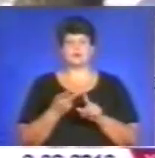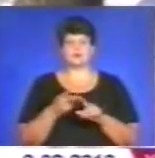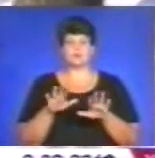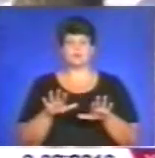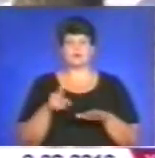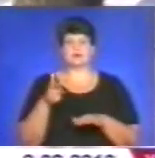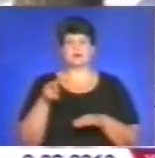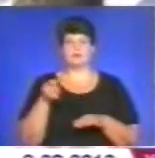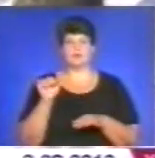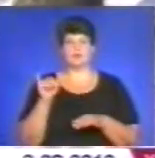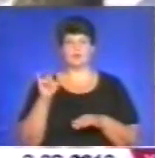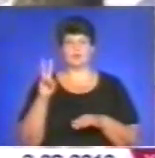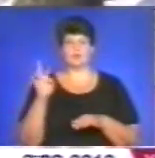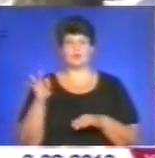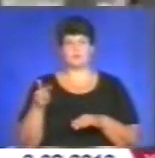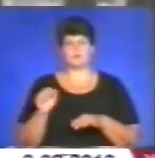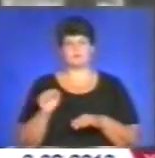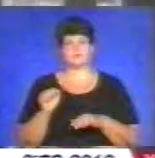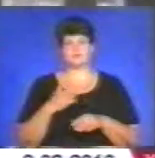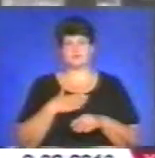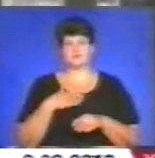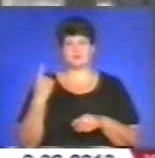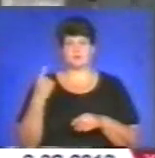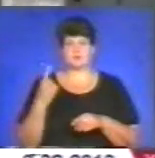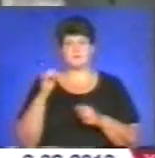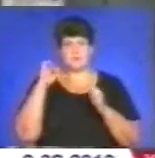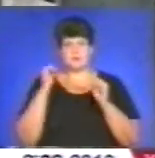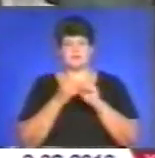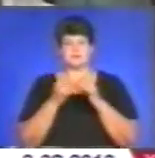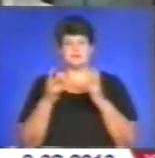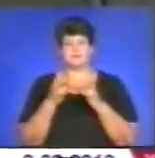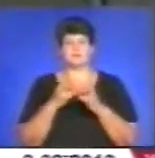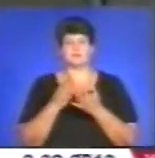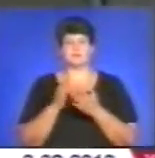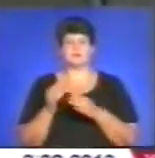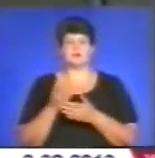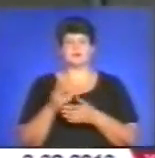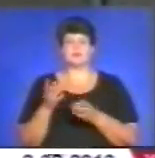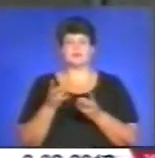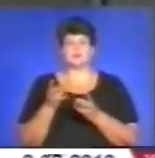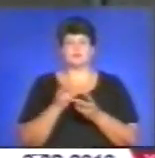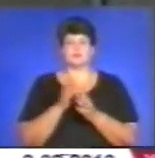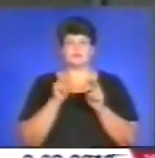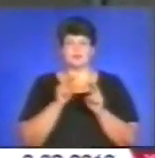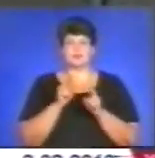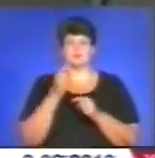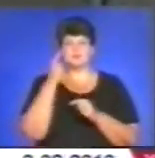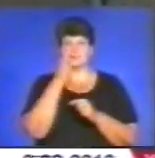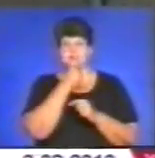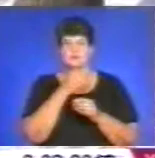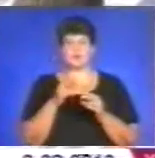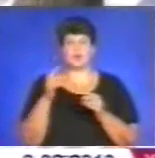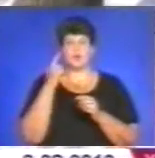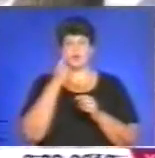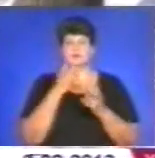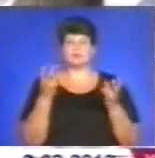знаходиться головокома по інвалідності в нас в області. Потрібно пам'ятати про гігієну зору. Ось поради від фахівців. Очі потребують відпочинку.